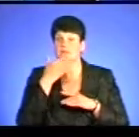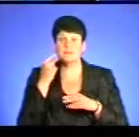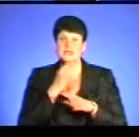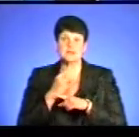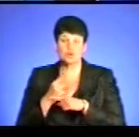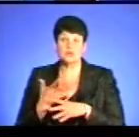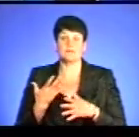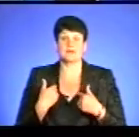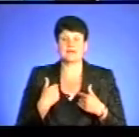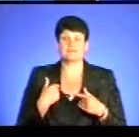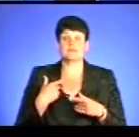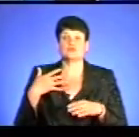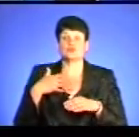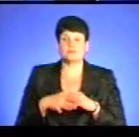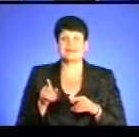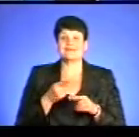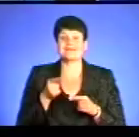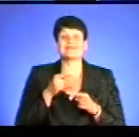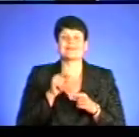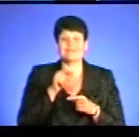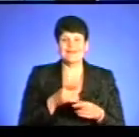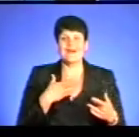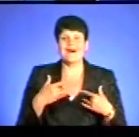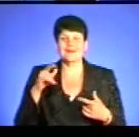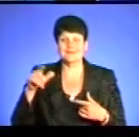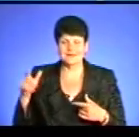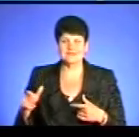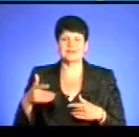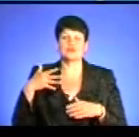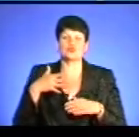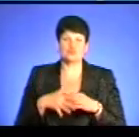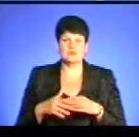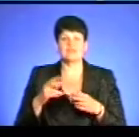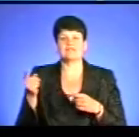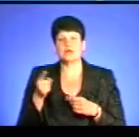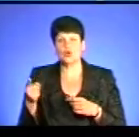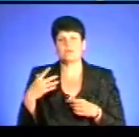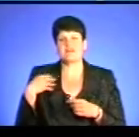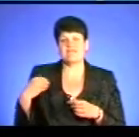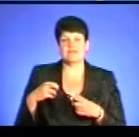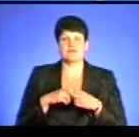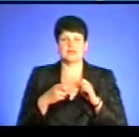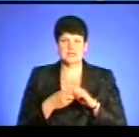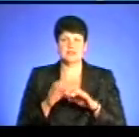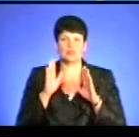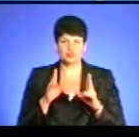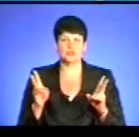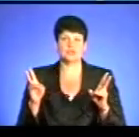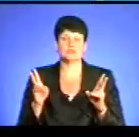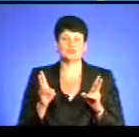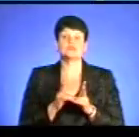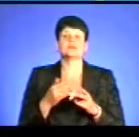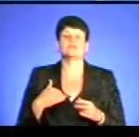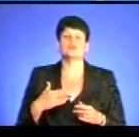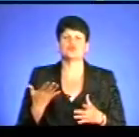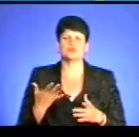відреагували. Вони мають зрозуміти, ті артисти, які гастролюють. Тернопіль, думаю, Франків, Львів, Закін Україна буде відповідно зустрічати їх. Для чого